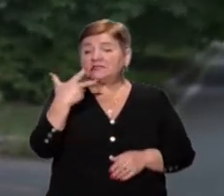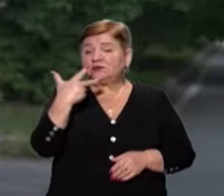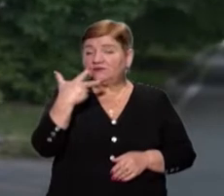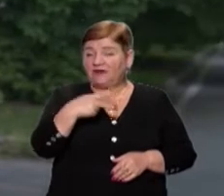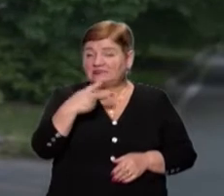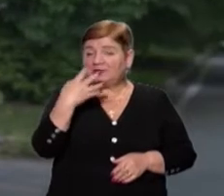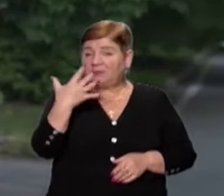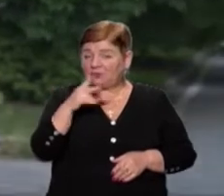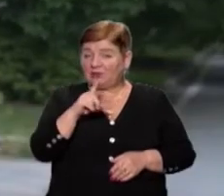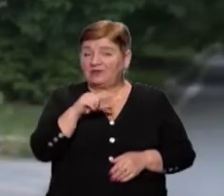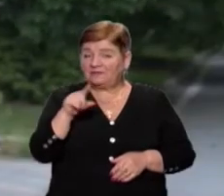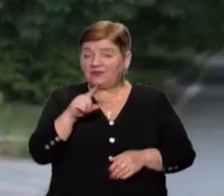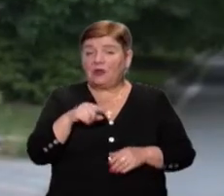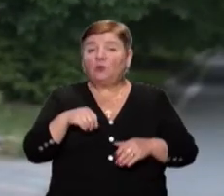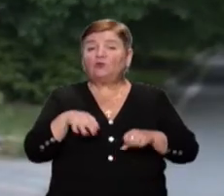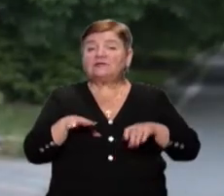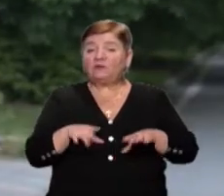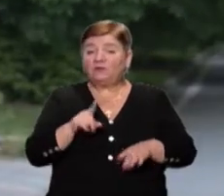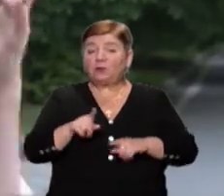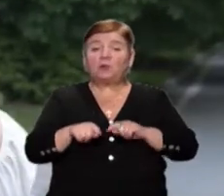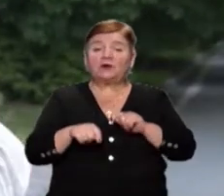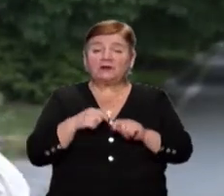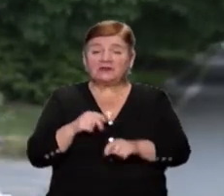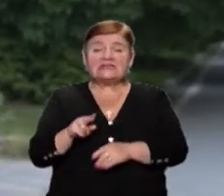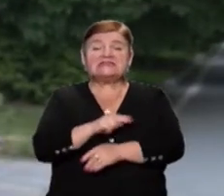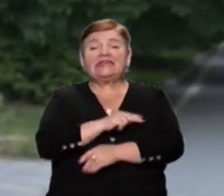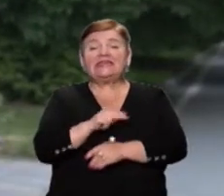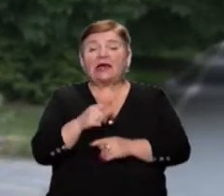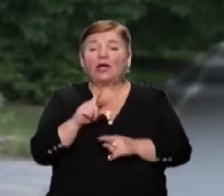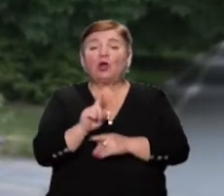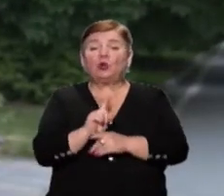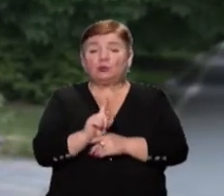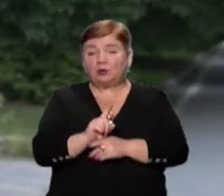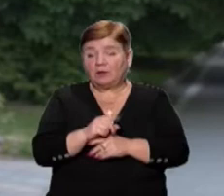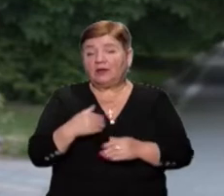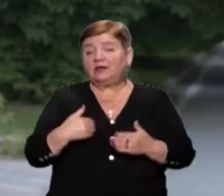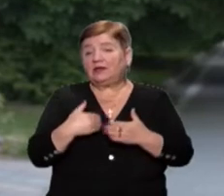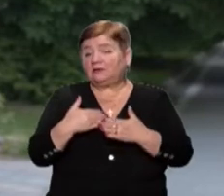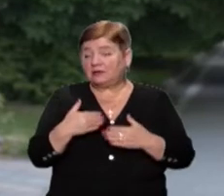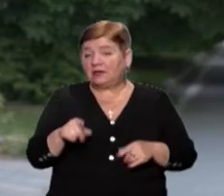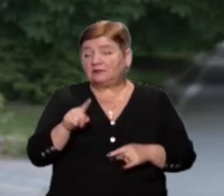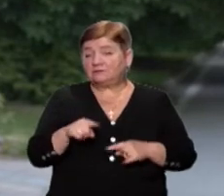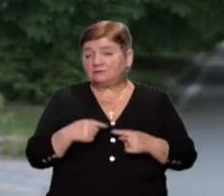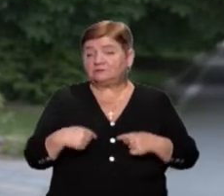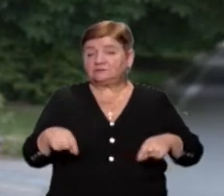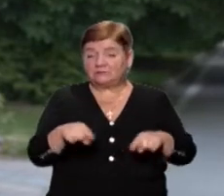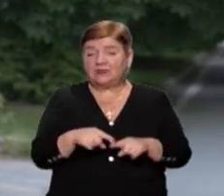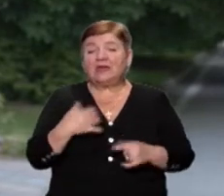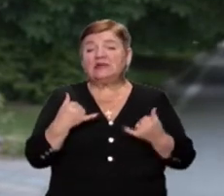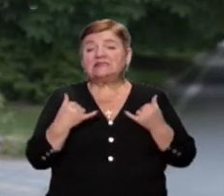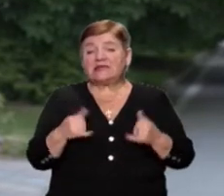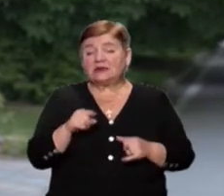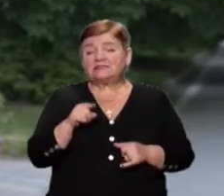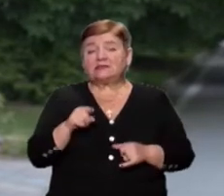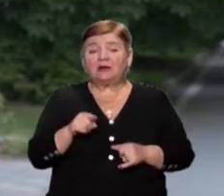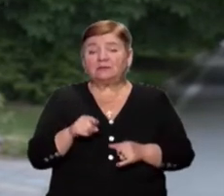Кримінального кодексу України, тобто мова йде про порушення санітарних правил і норм щодо запобігання інфекційним захворюванням. Зараз в